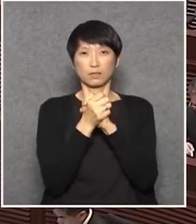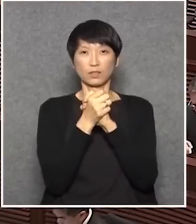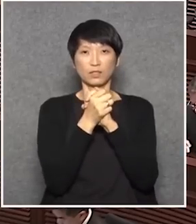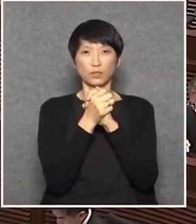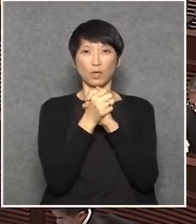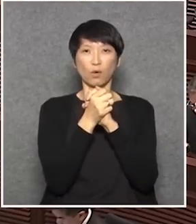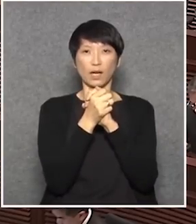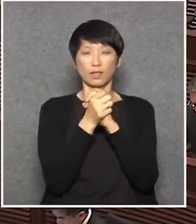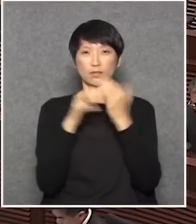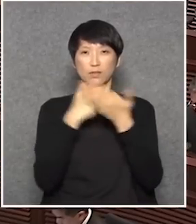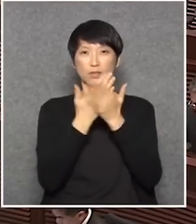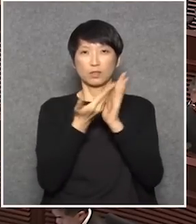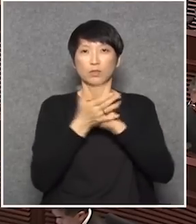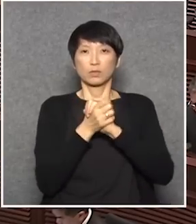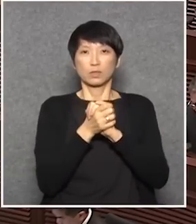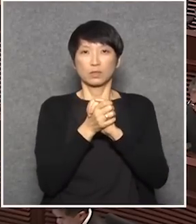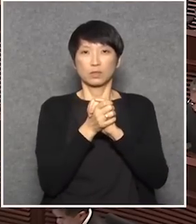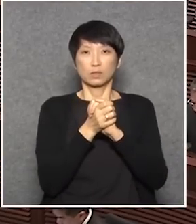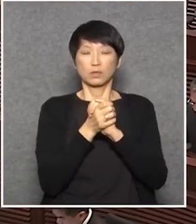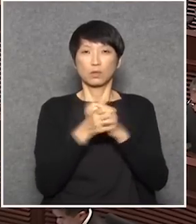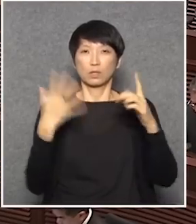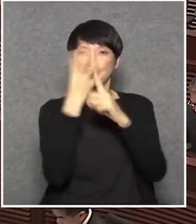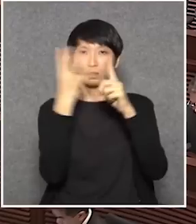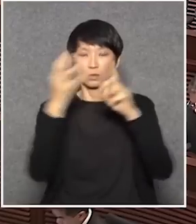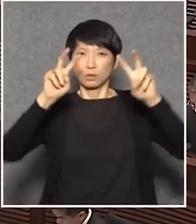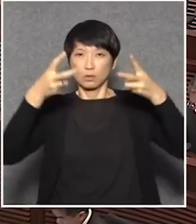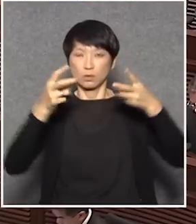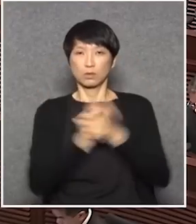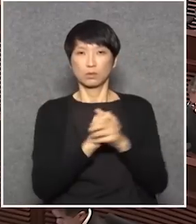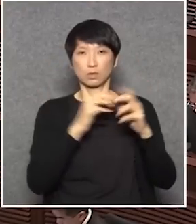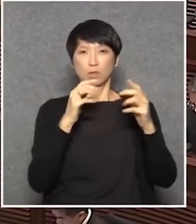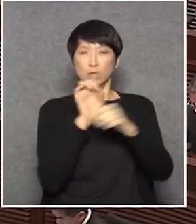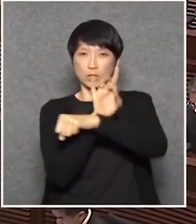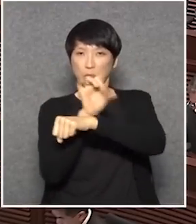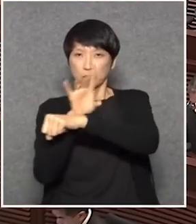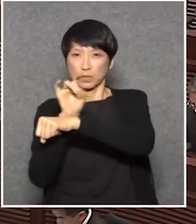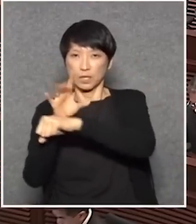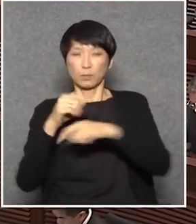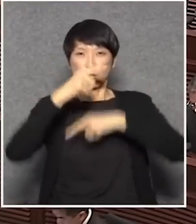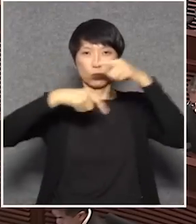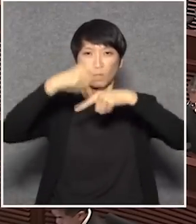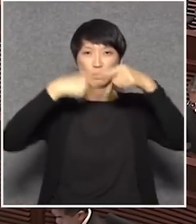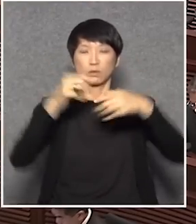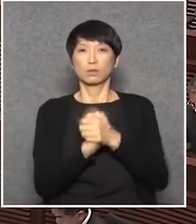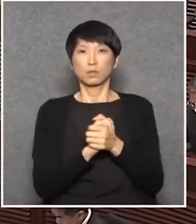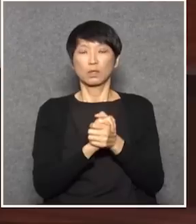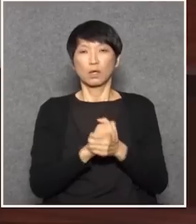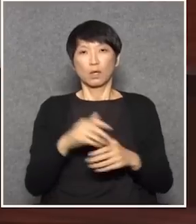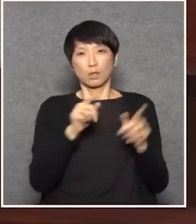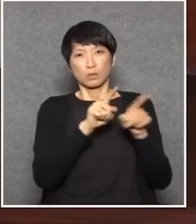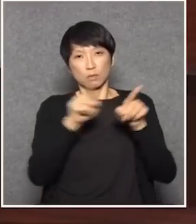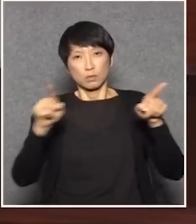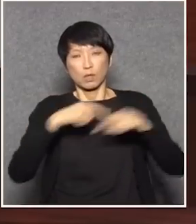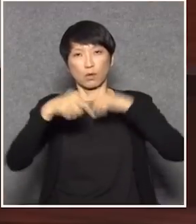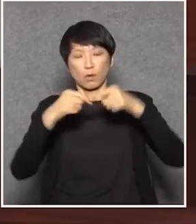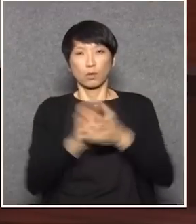總目裏即是在這十四個總目裏面你每項說十五分鐘都有時間說你不是預料